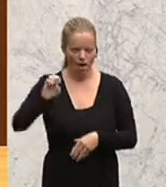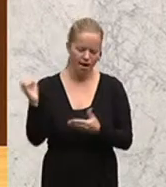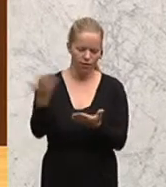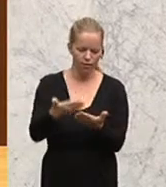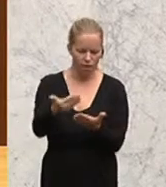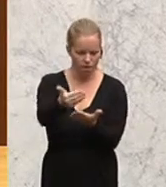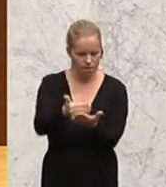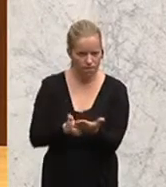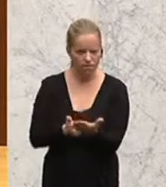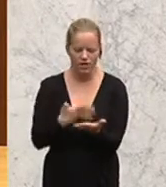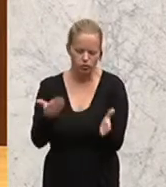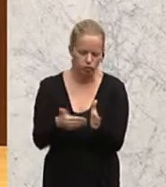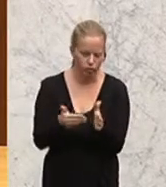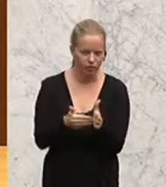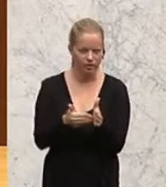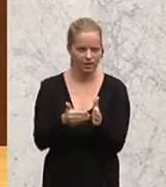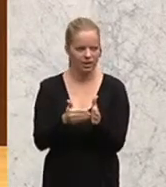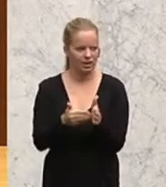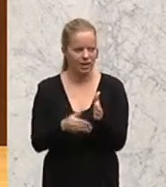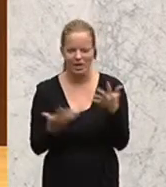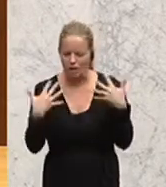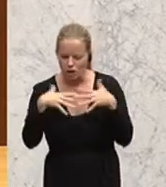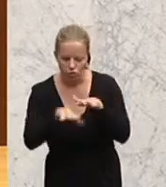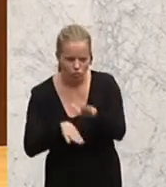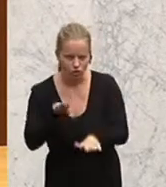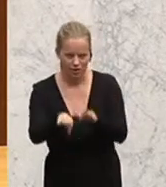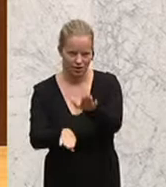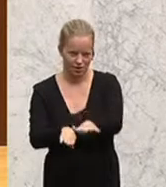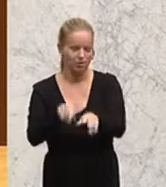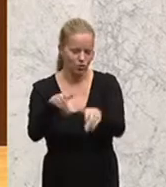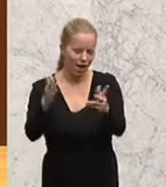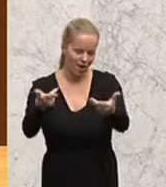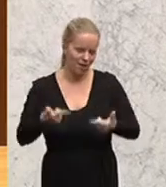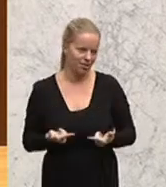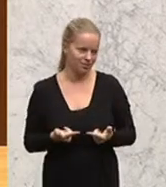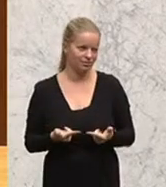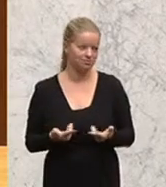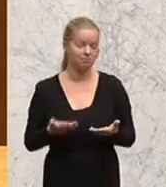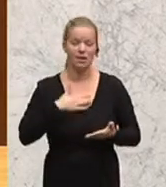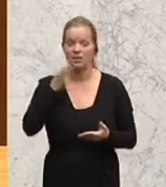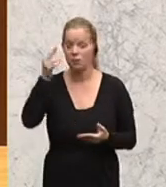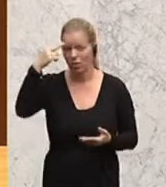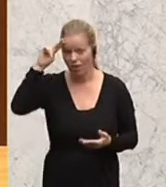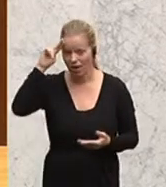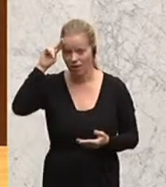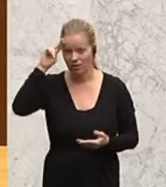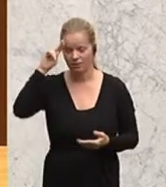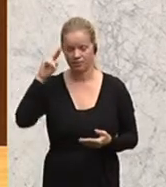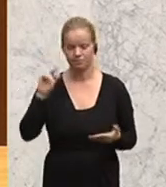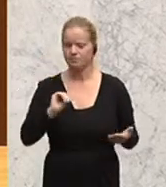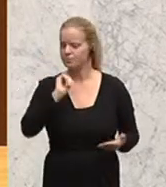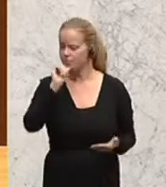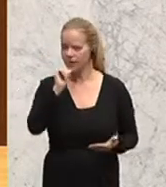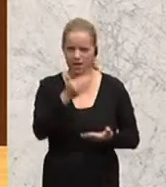notwendigen weiteren Integrationsschritte vorlegen. Meine Damen und Herren, keine handlungsfähige,